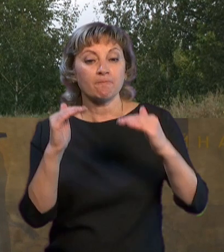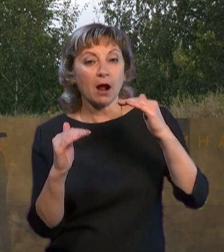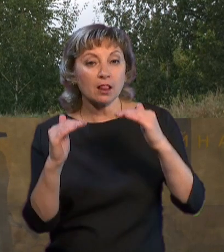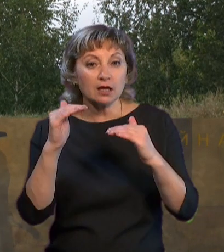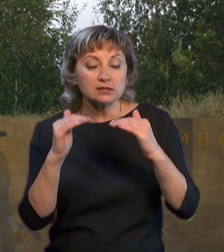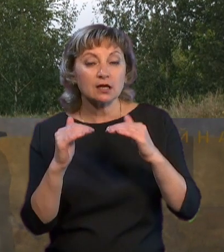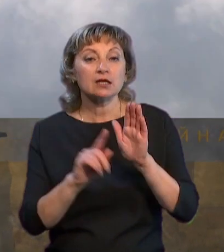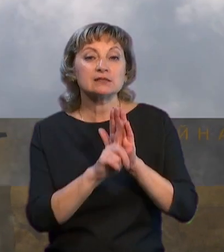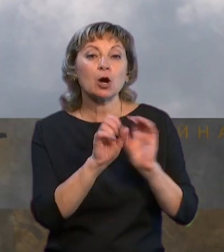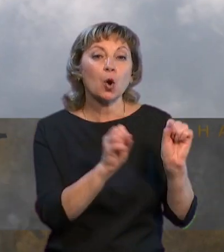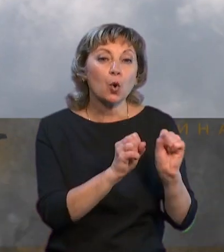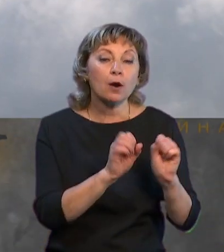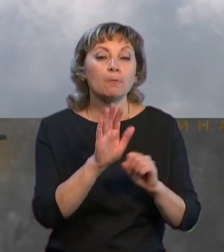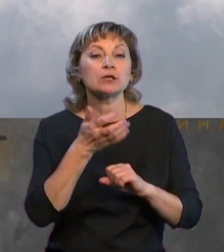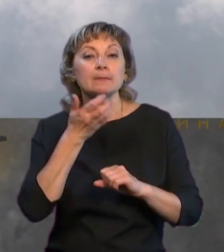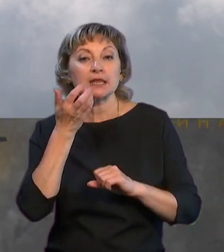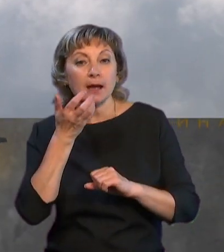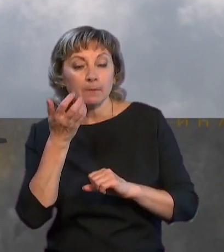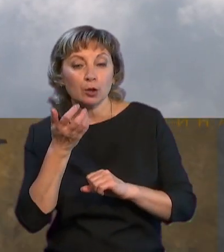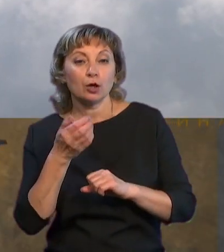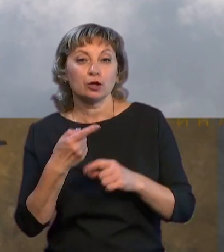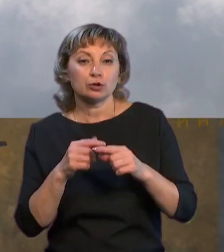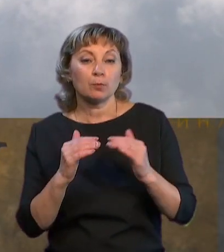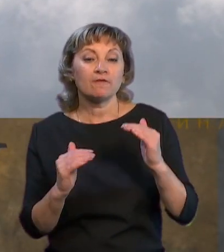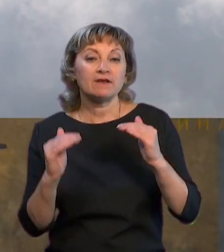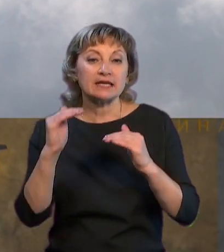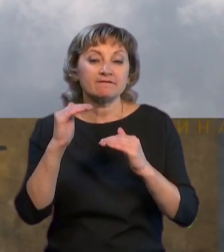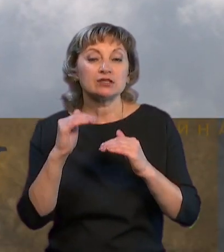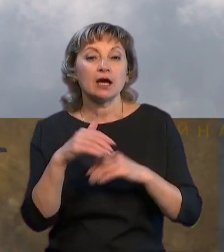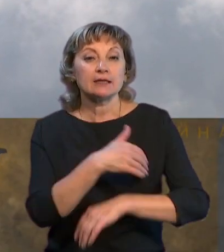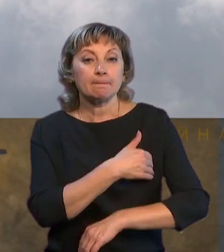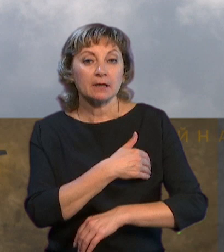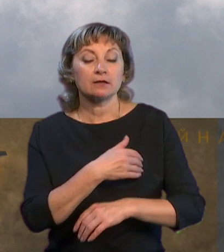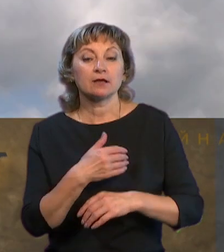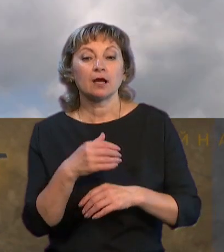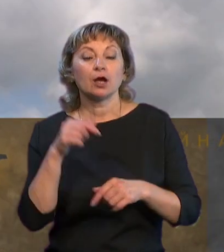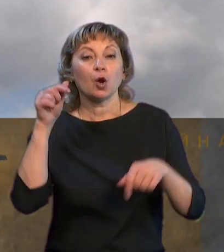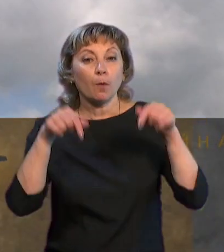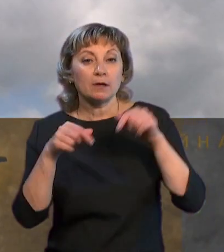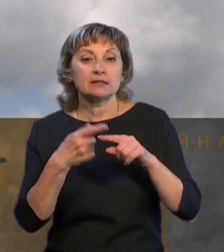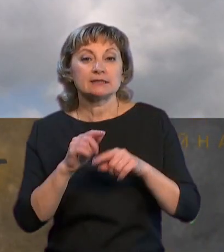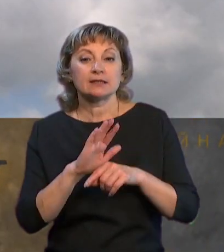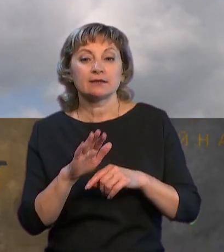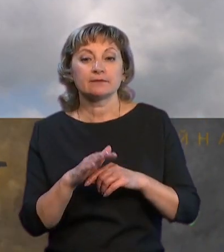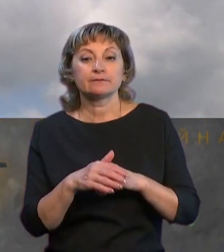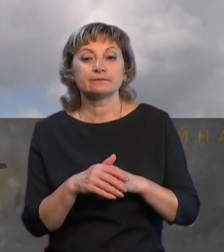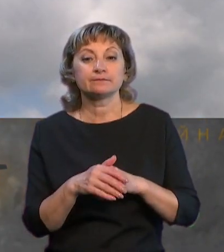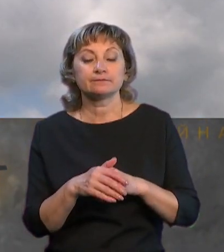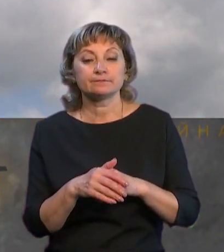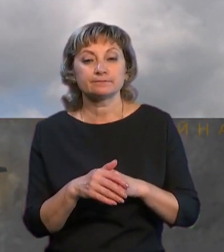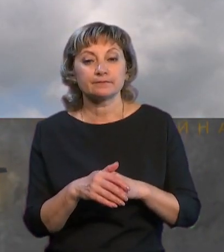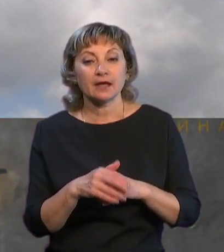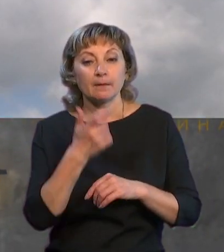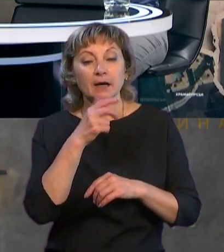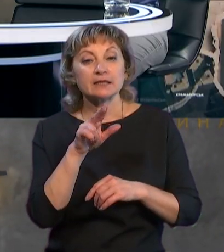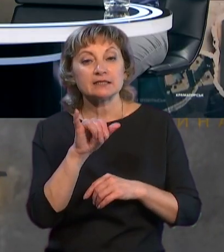Спочатку холодно, потім тепло, тому вирівнюються і температури, і опади, і це ніяко на мене місце. Пані Діано,